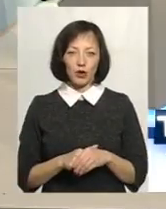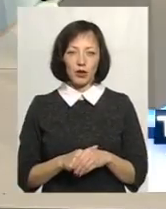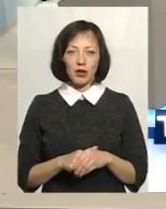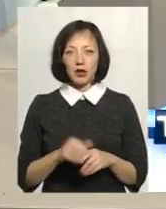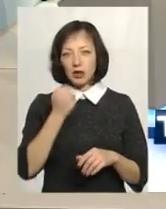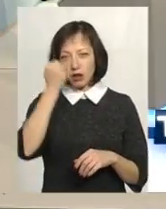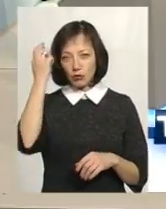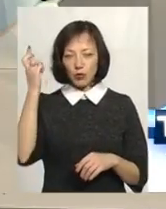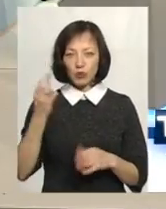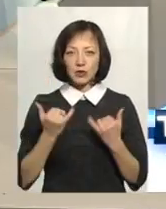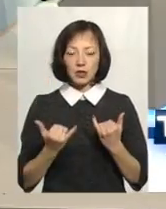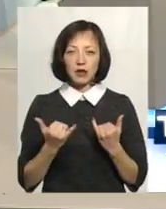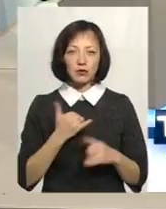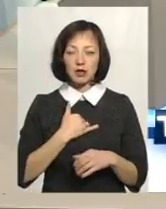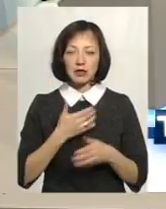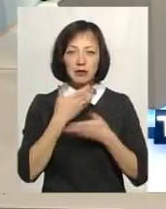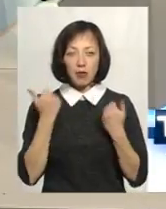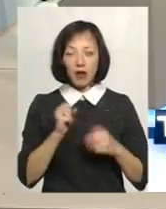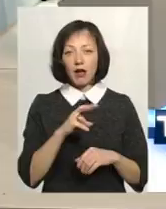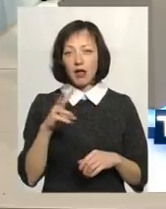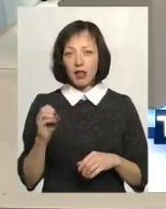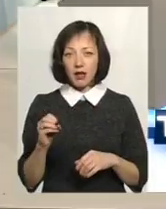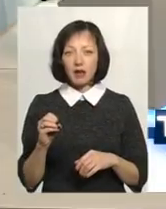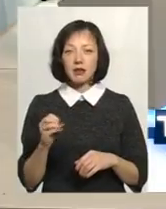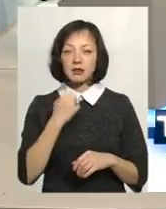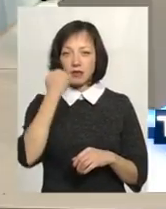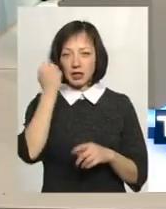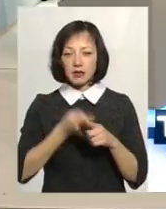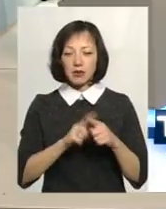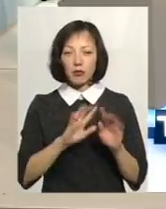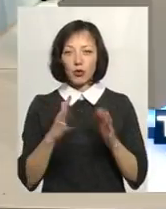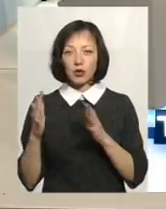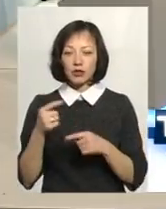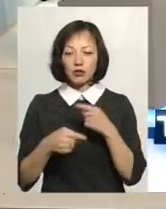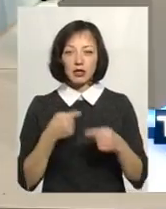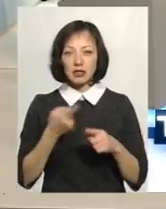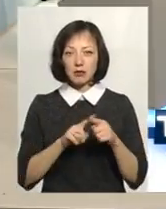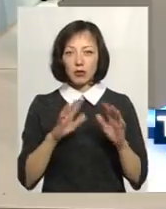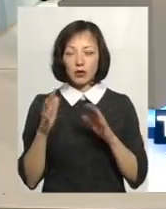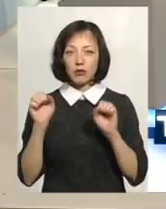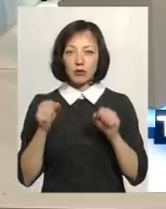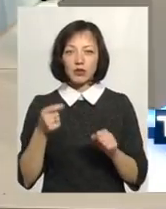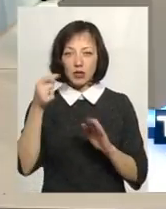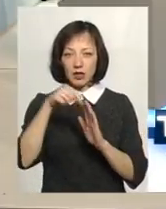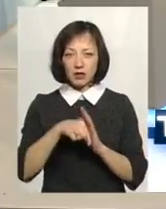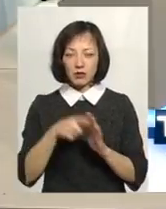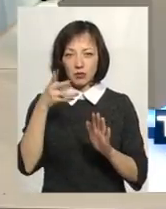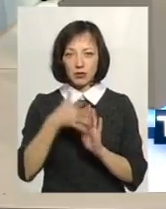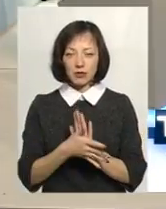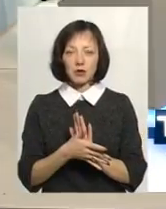Дякуючи Богу, я в наш час такого немає. Проте, завдяки цим подіям, через ці події, ми можемо глибше осягнути